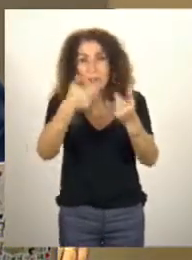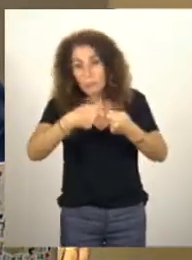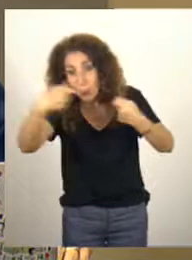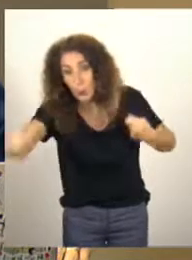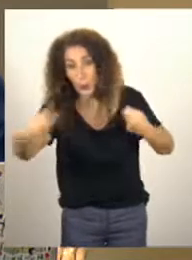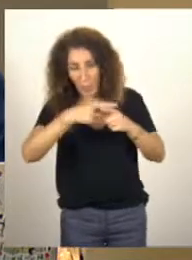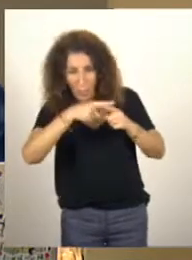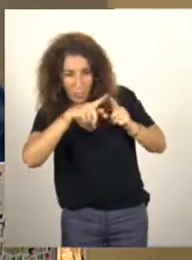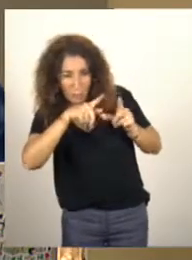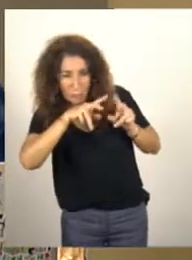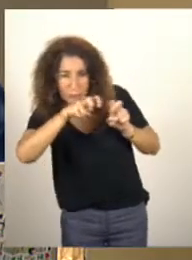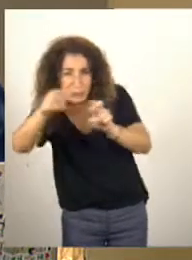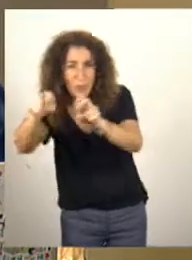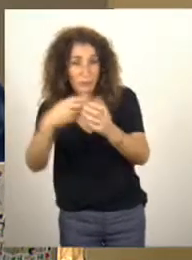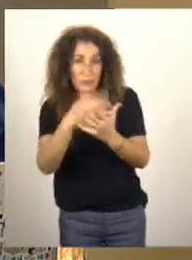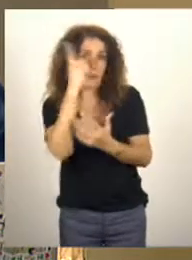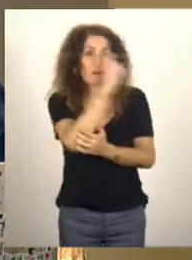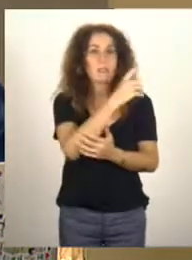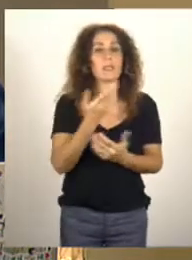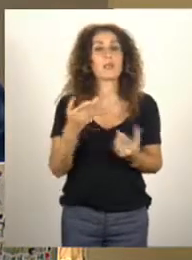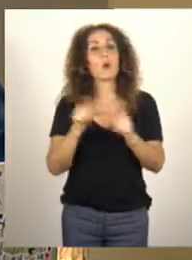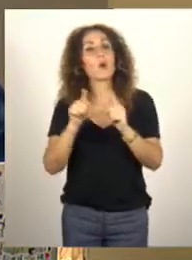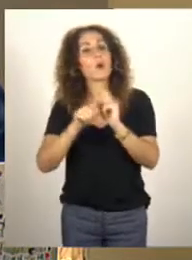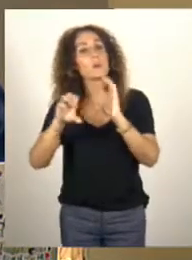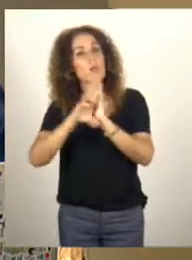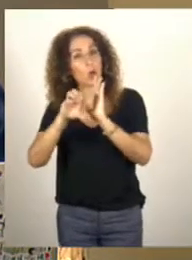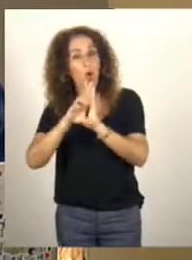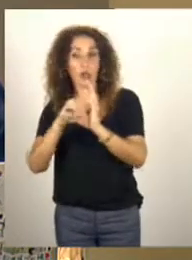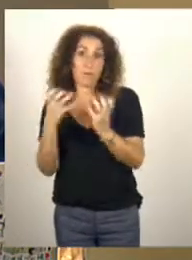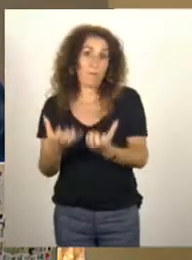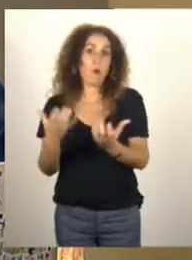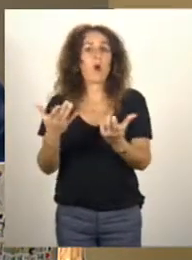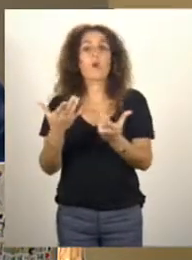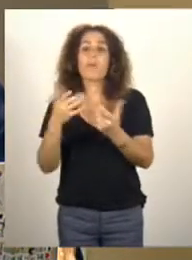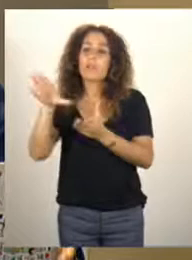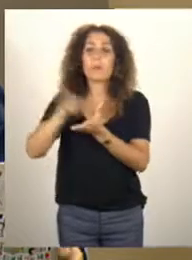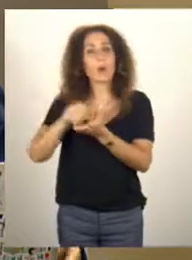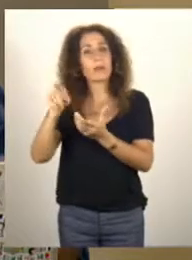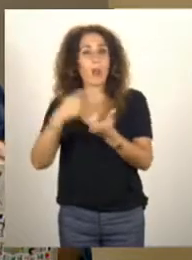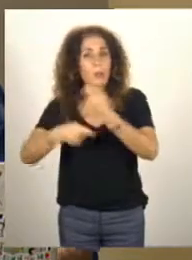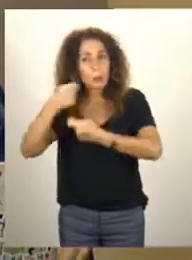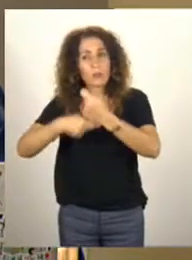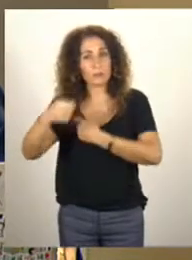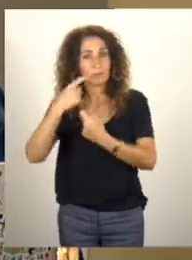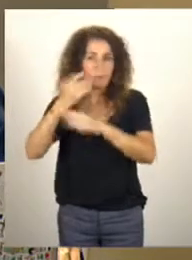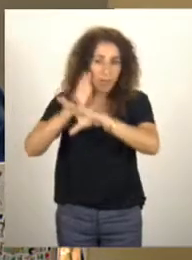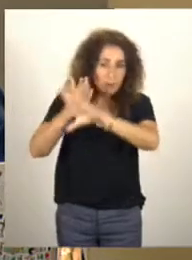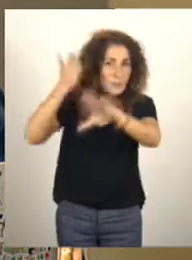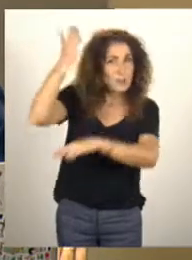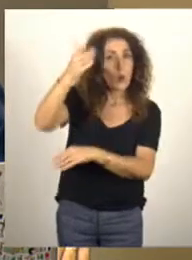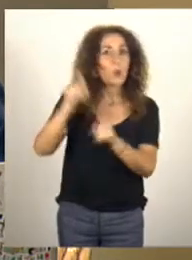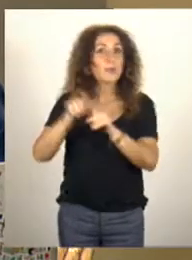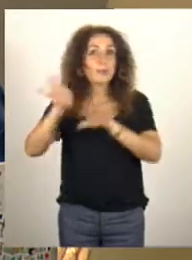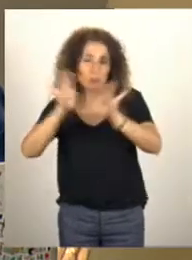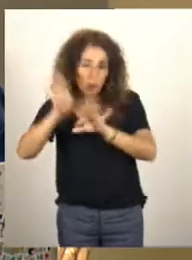Nous voudrons aussi ouvrir les codes sources des modèles économétriques utilisés par l'État pour établir des prévisions et justifier leurs choix